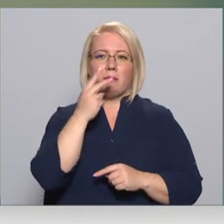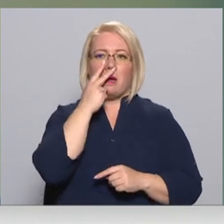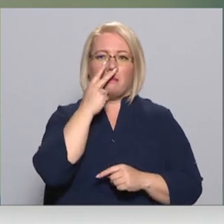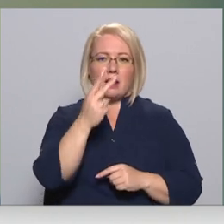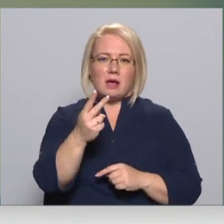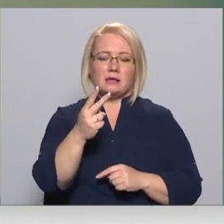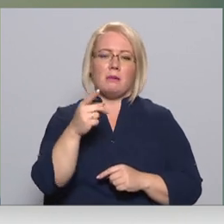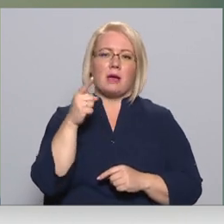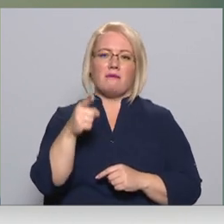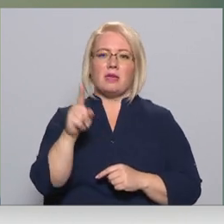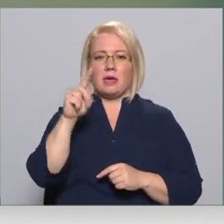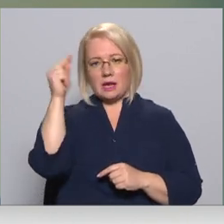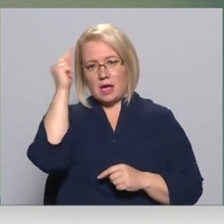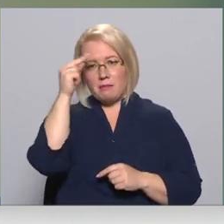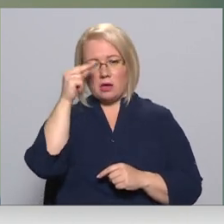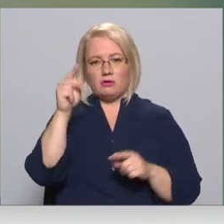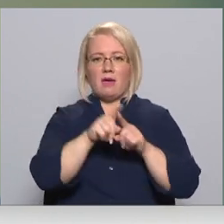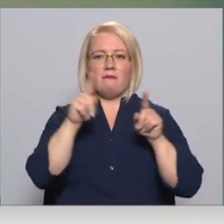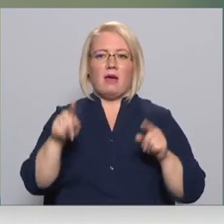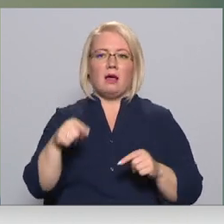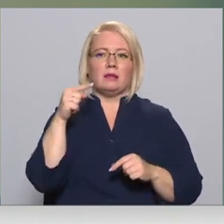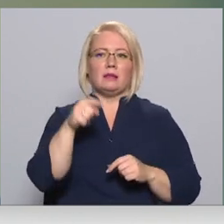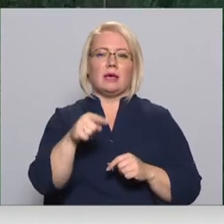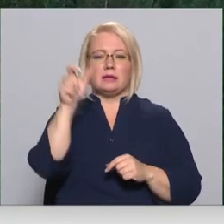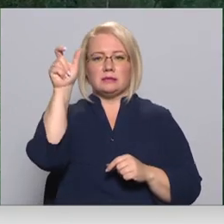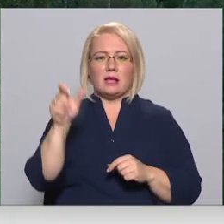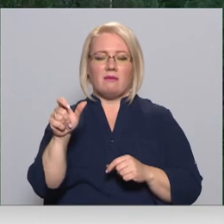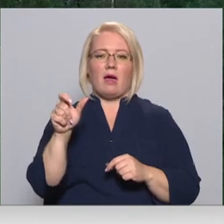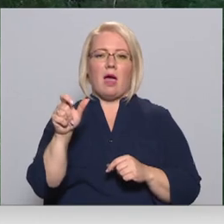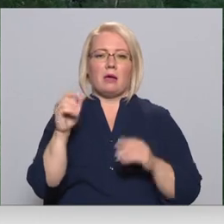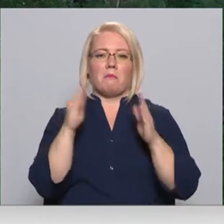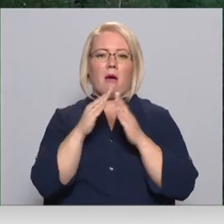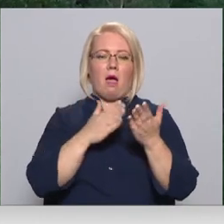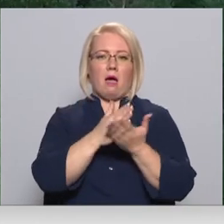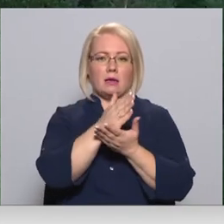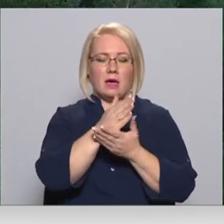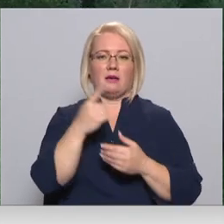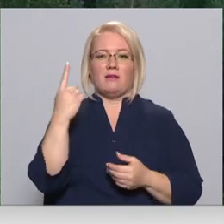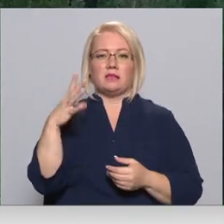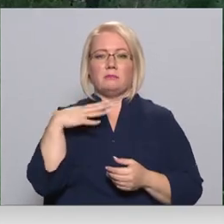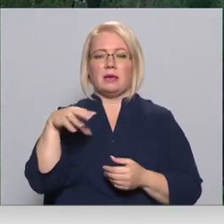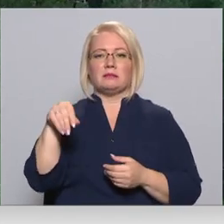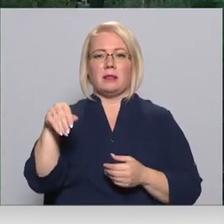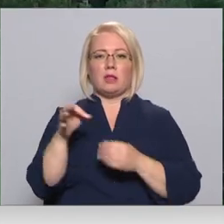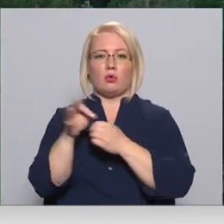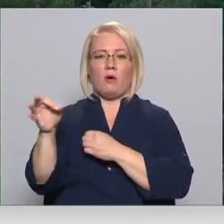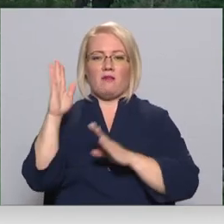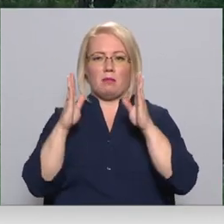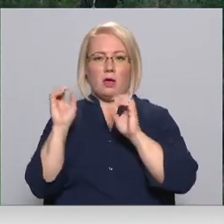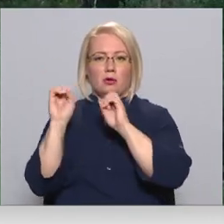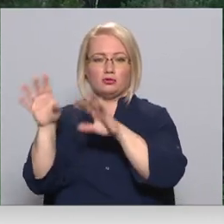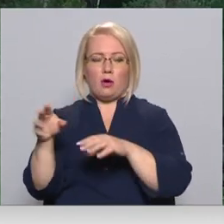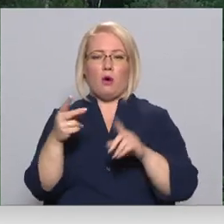ka viņi ir iemācījušies nepavēlt, viņi nāca pie cilvēku mājām. Viens lāca teikt mītas milteņas novada mežos, otrs – valkras